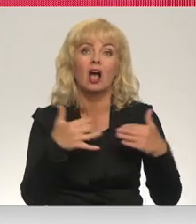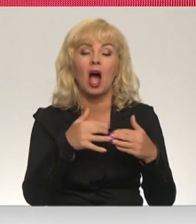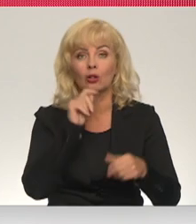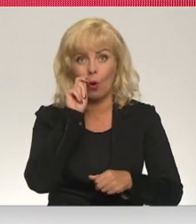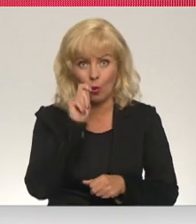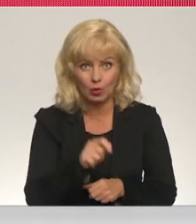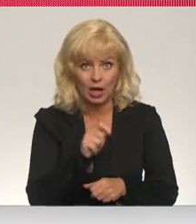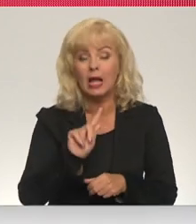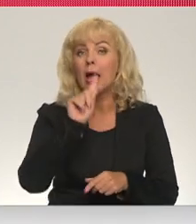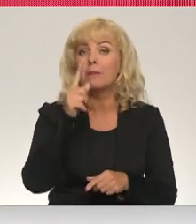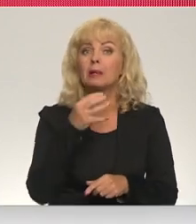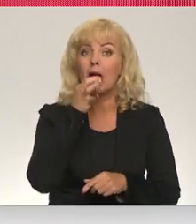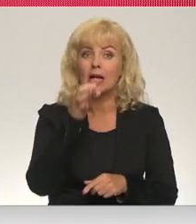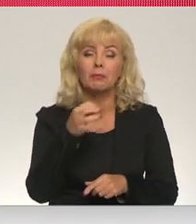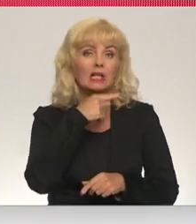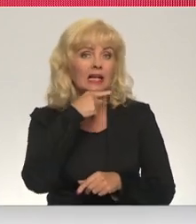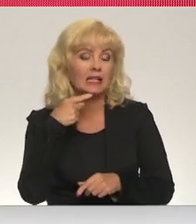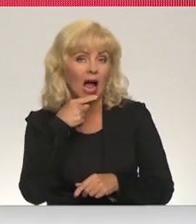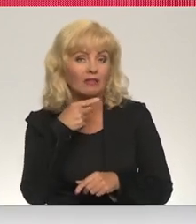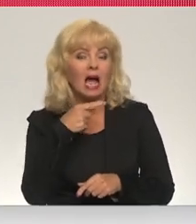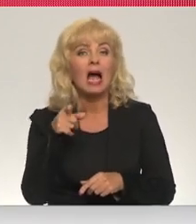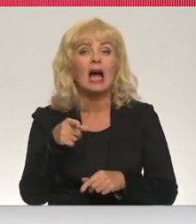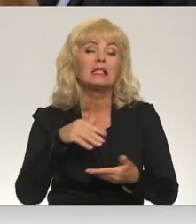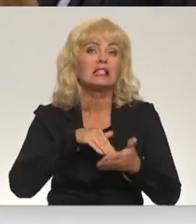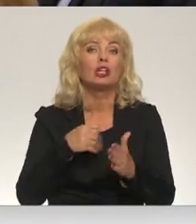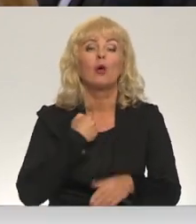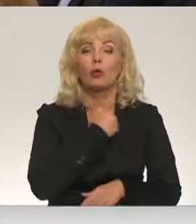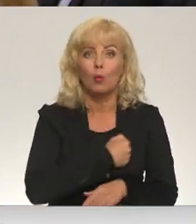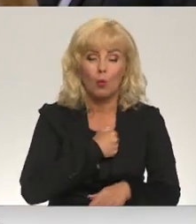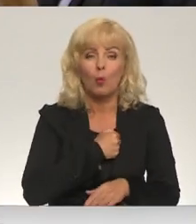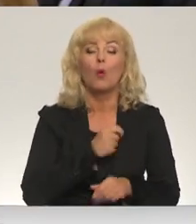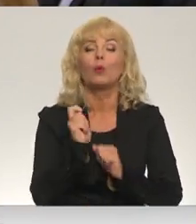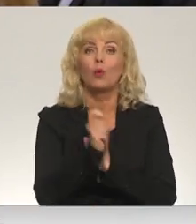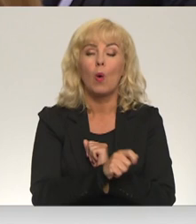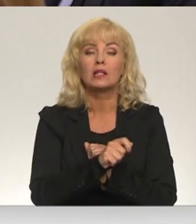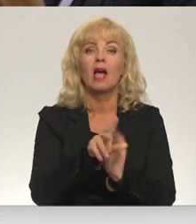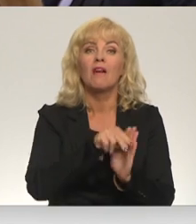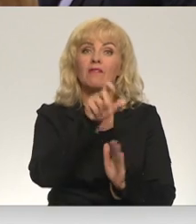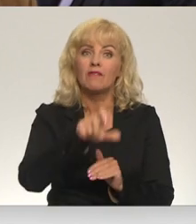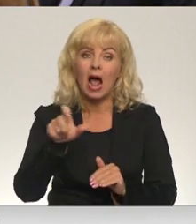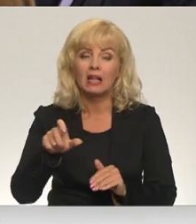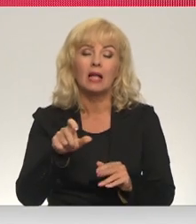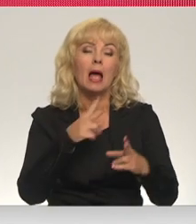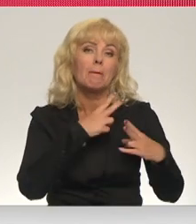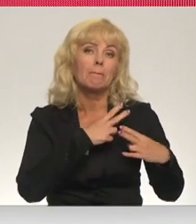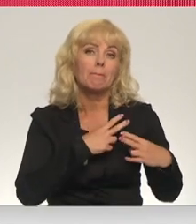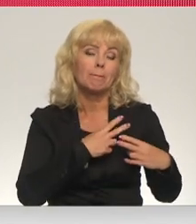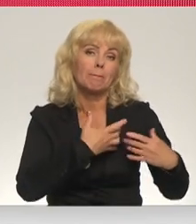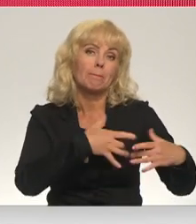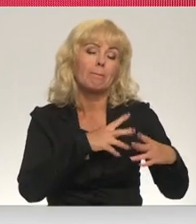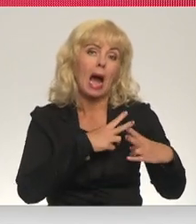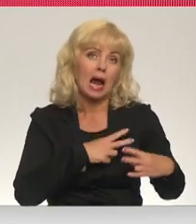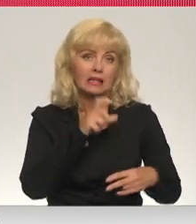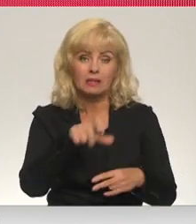pirmojiem ir jāpasaka, ka Krievijas šajā situācija ir agresors, un mēs to nosodām. Daudzi vēlētāji, arī partijas biedri, uzskatīja, ka šajā brīdī